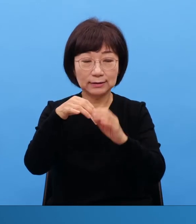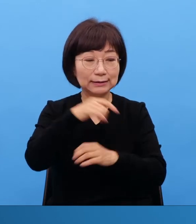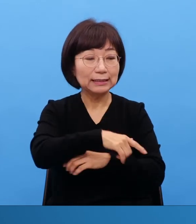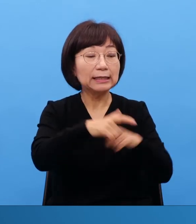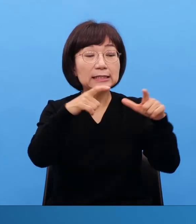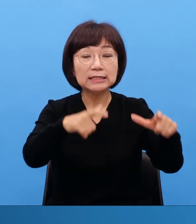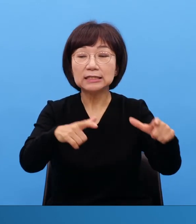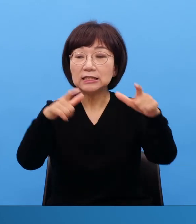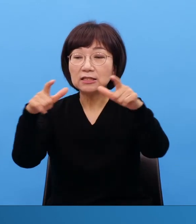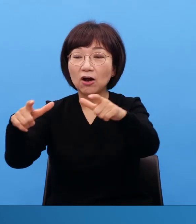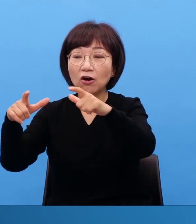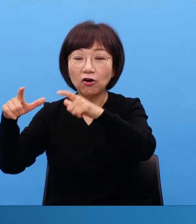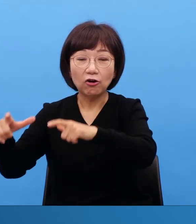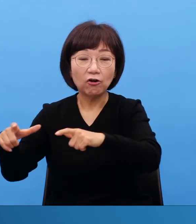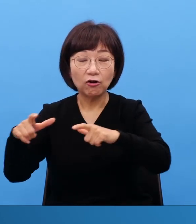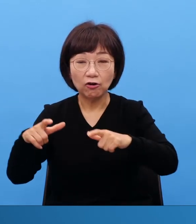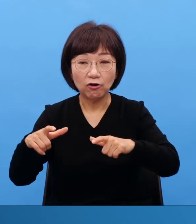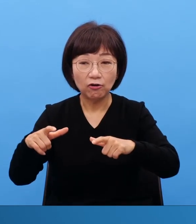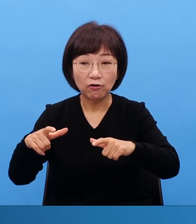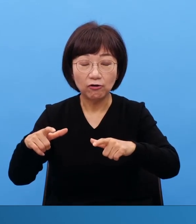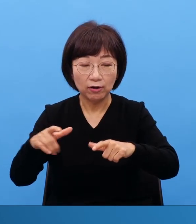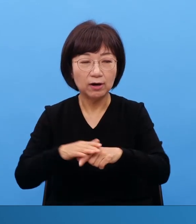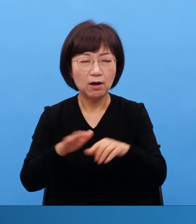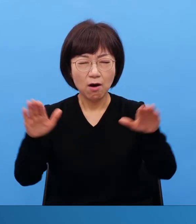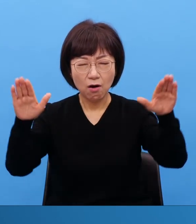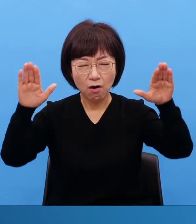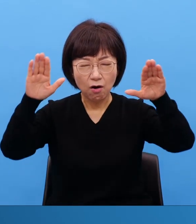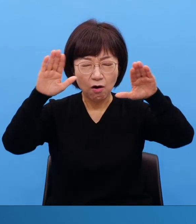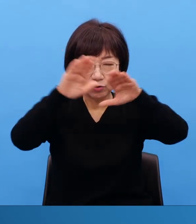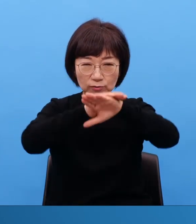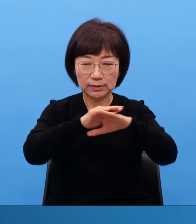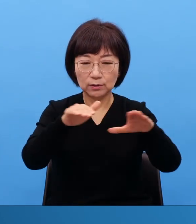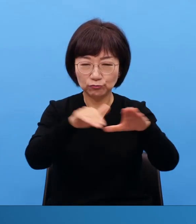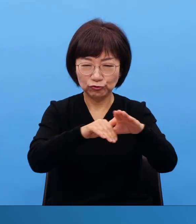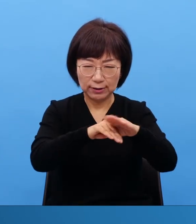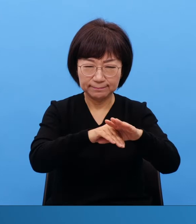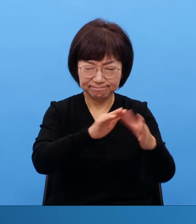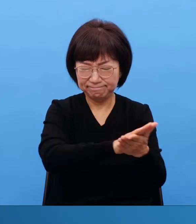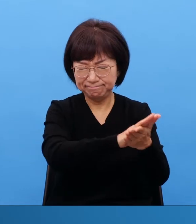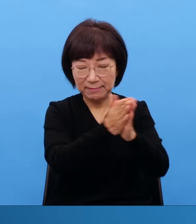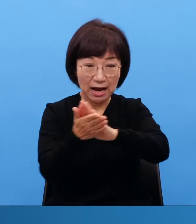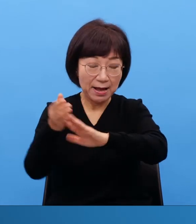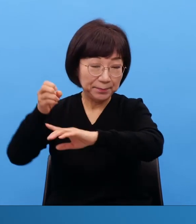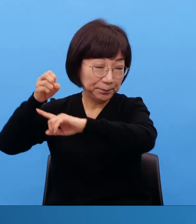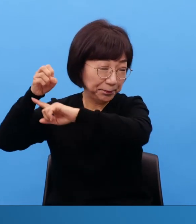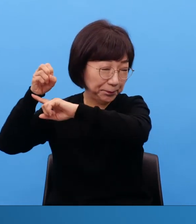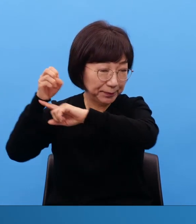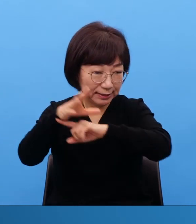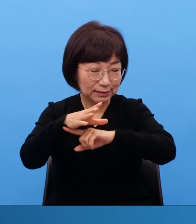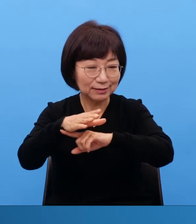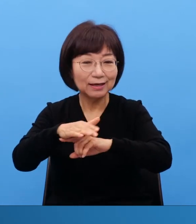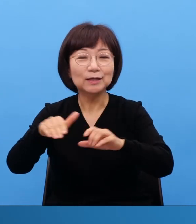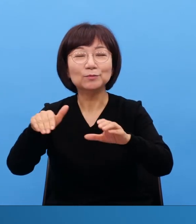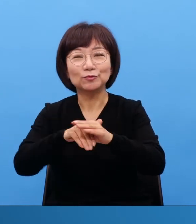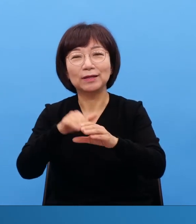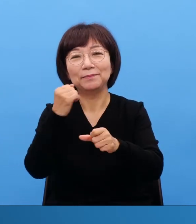있는 허감문화는 빛의 문화로 바뀌도록 헌신하겠다는 게 이게